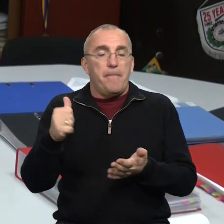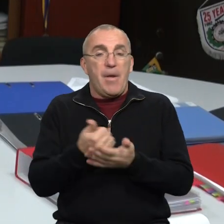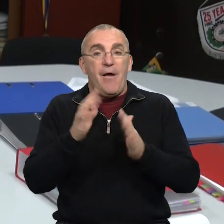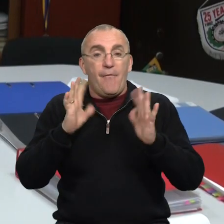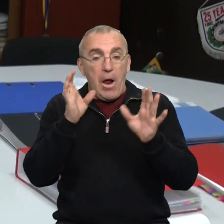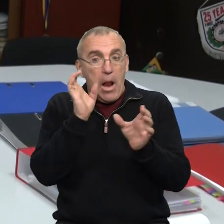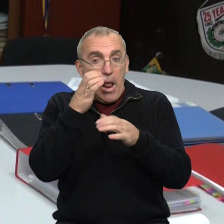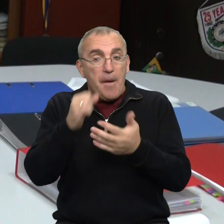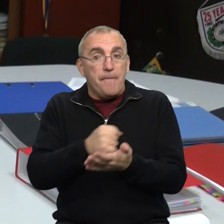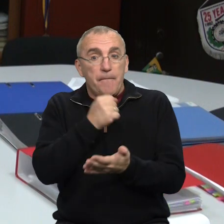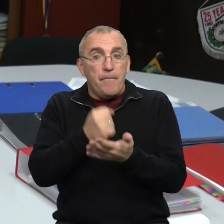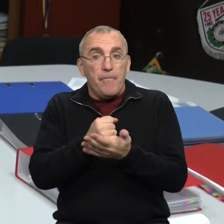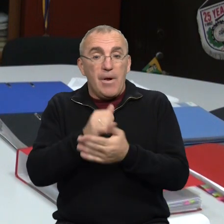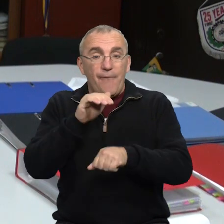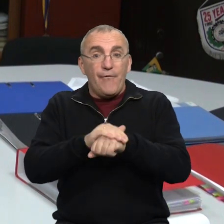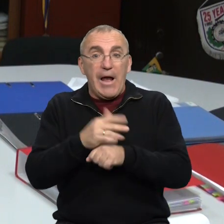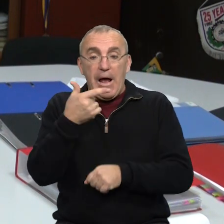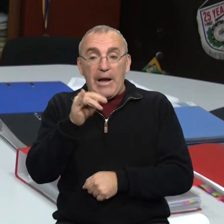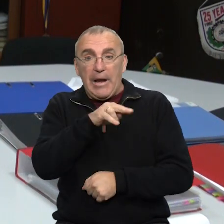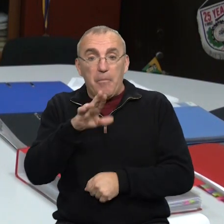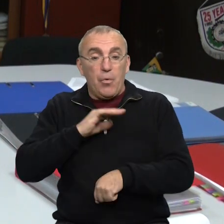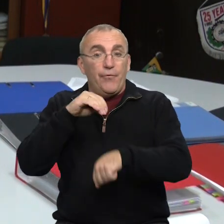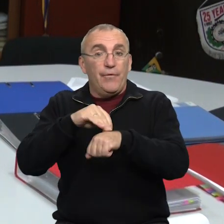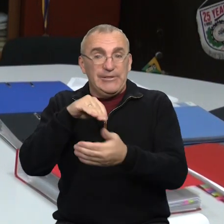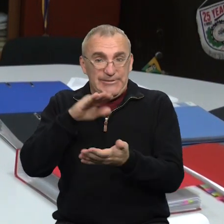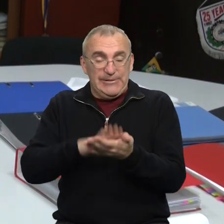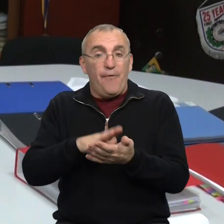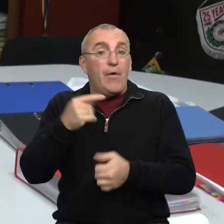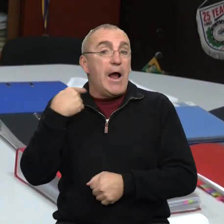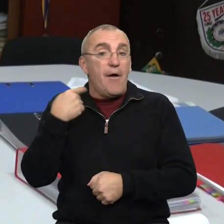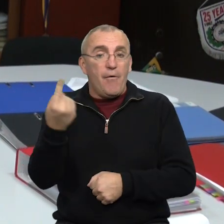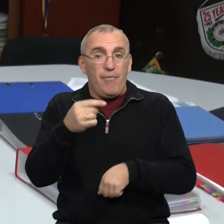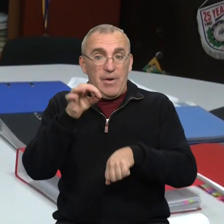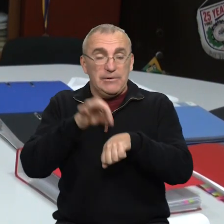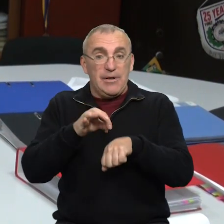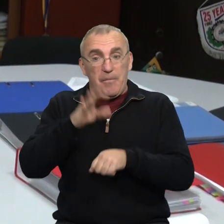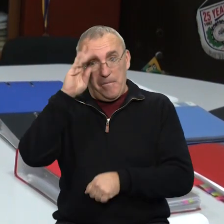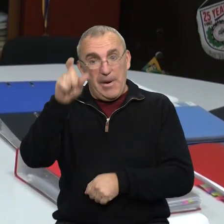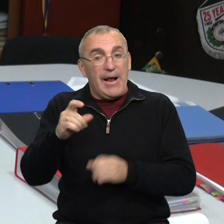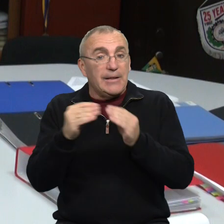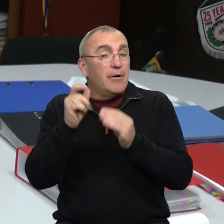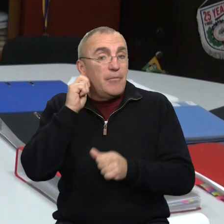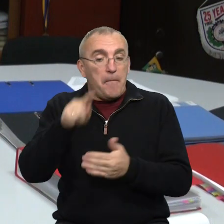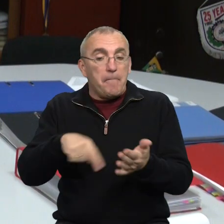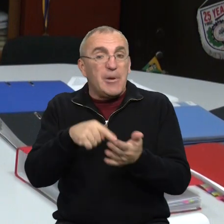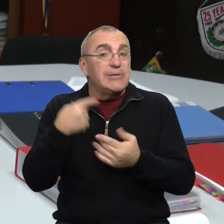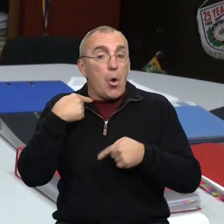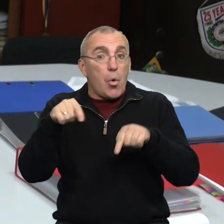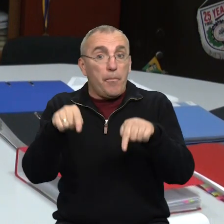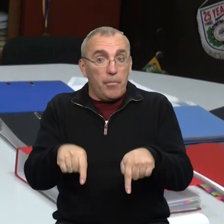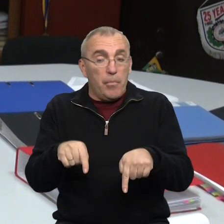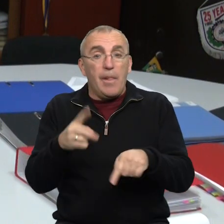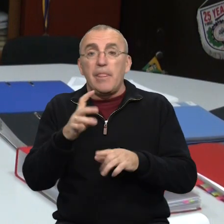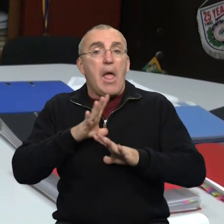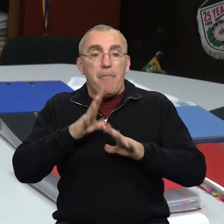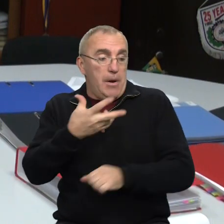Перший лабораторно підтверджений випадок грипу був зафіксований на Кіровоградщині. Захворів 10-річний хлопчик із міста Кропивницький,